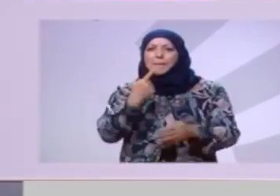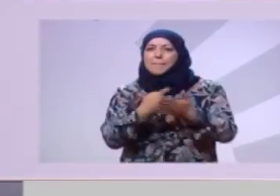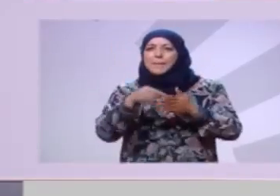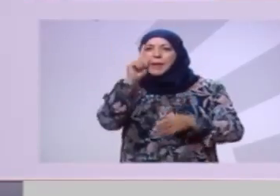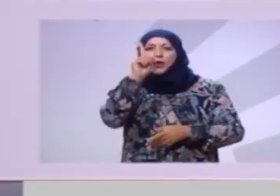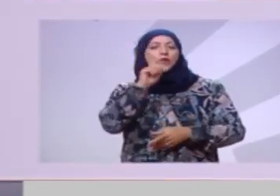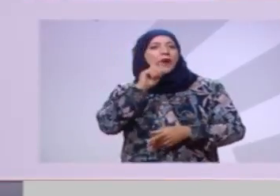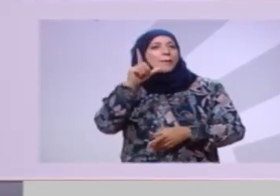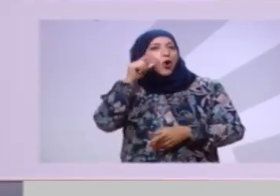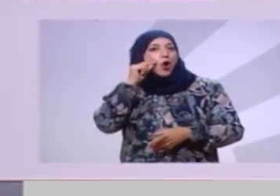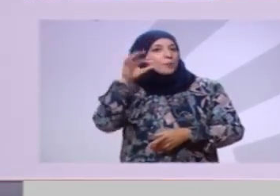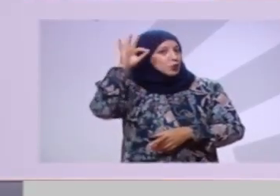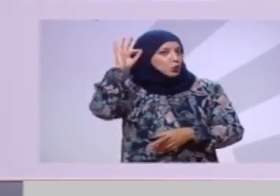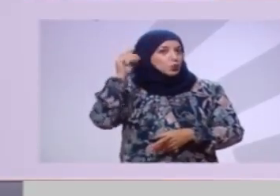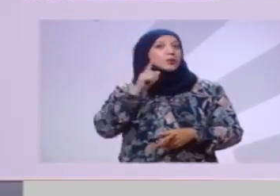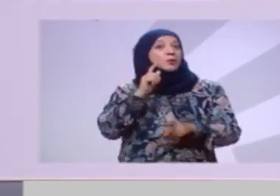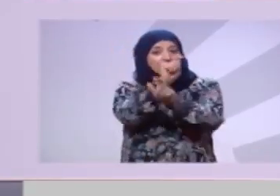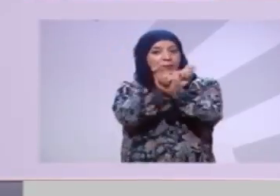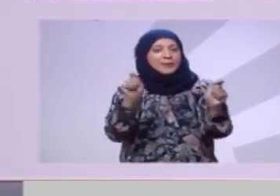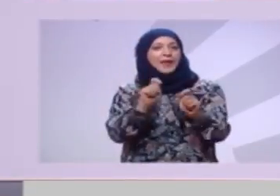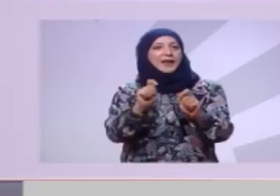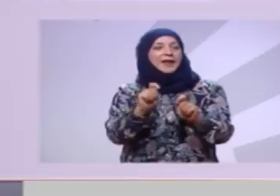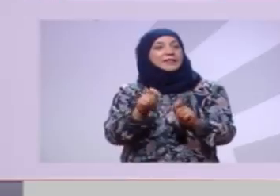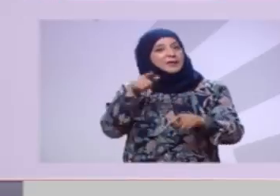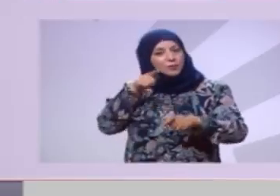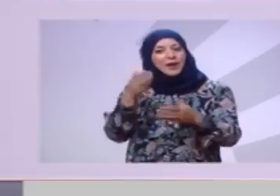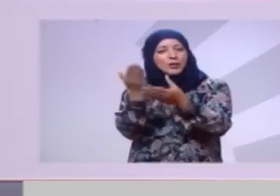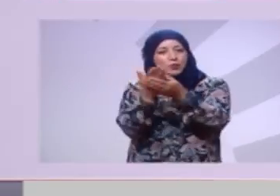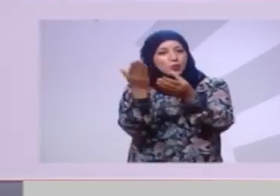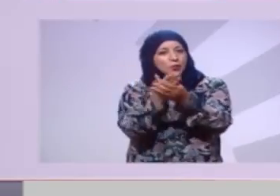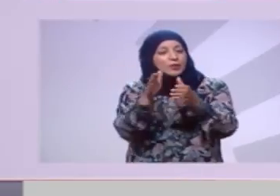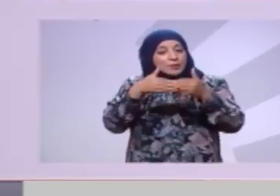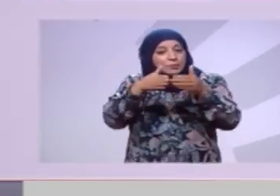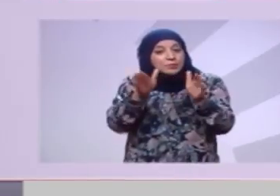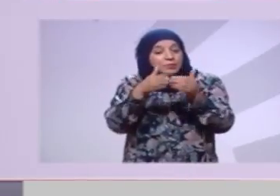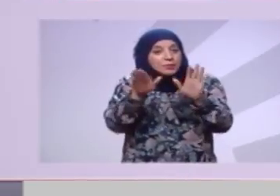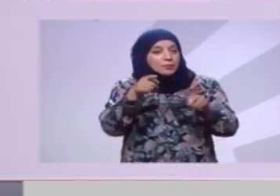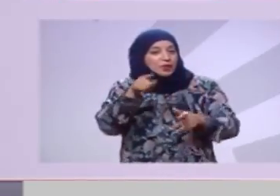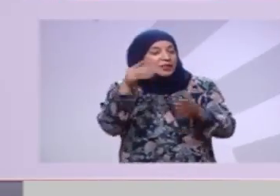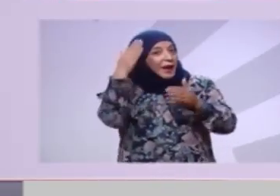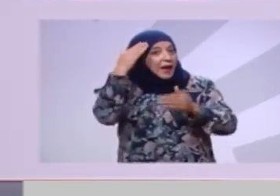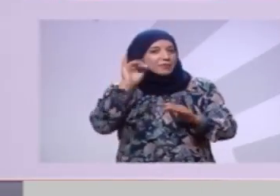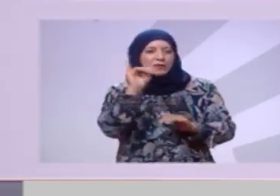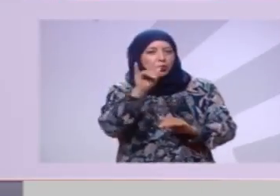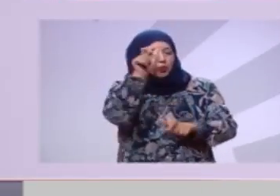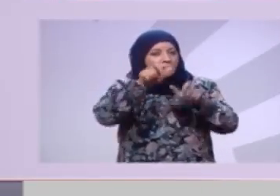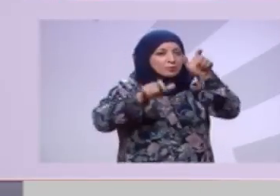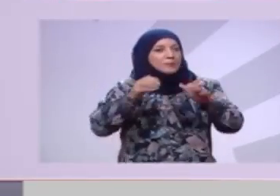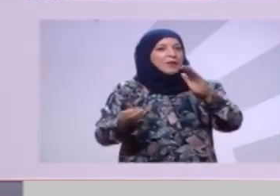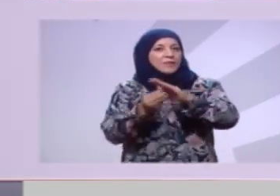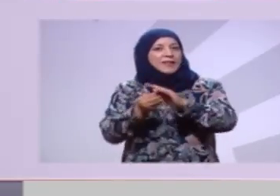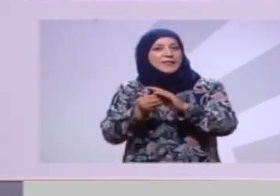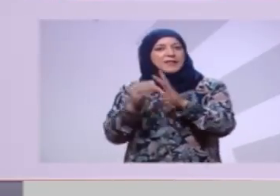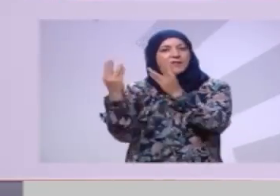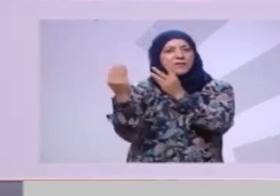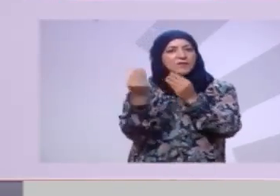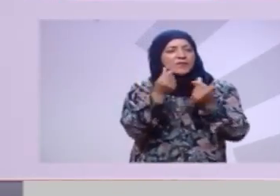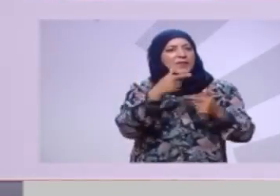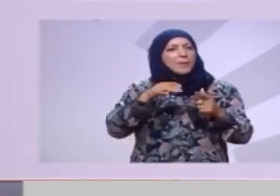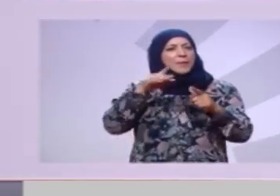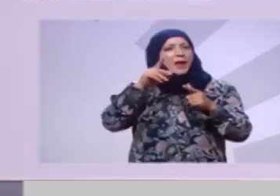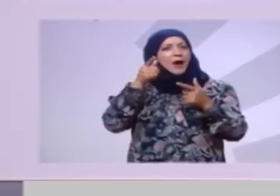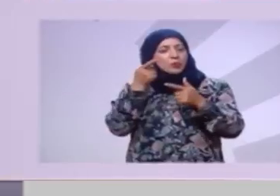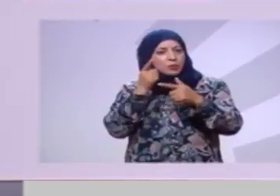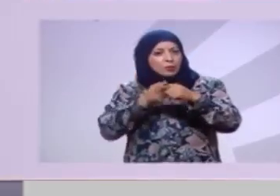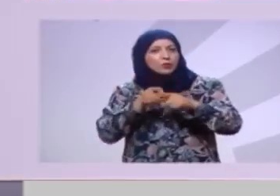وتونسية ونلتزموا أن نحلوا دوسيات الفساد خاصة في الموارد الطبيعية ونحاسبوا الانتهازيين